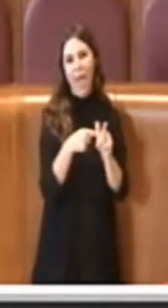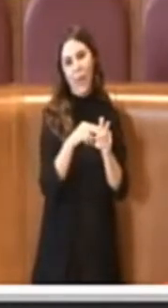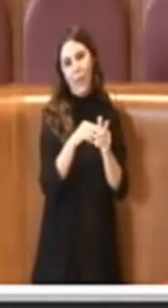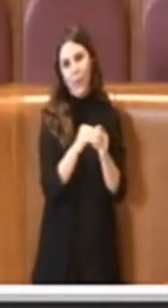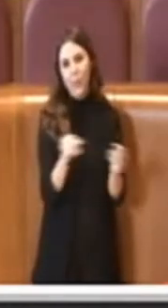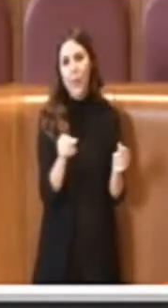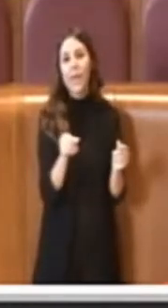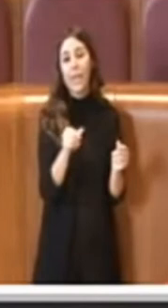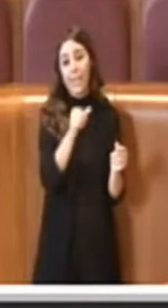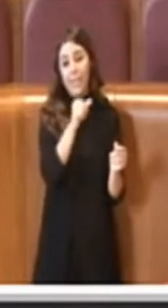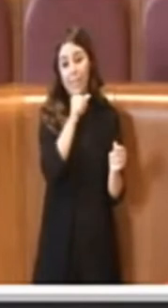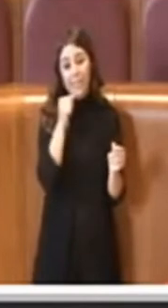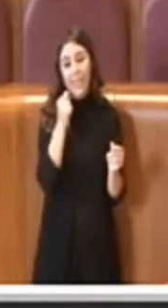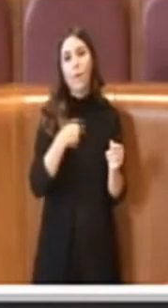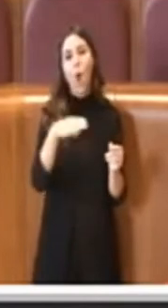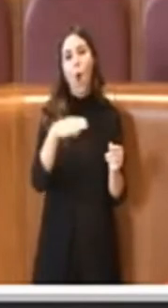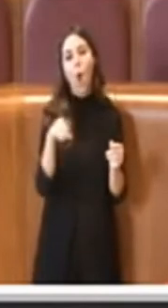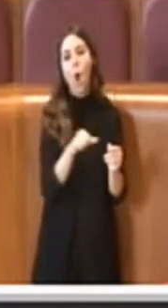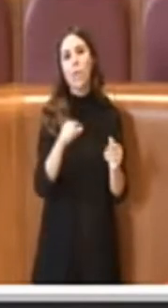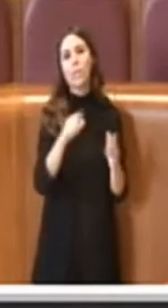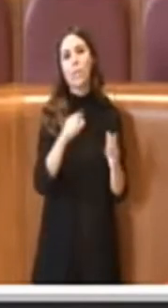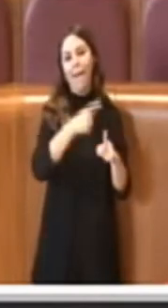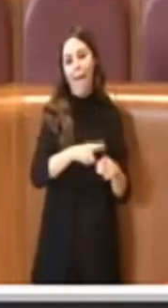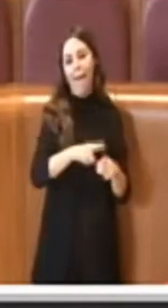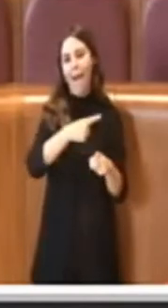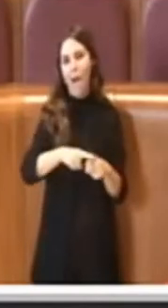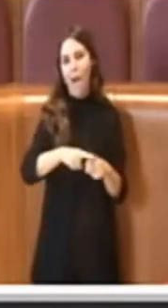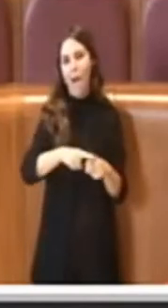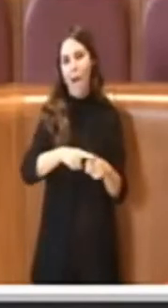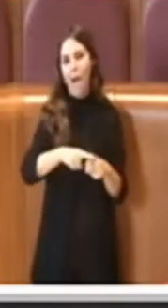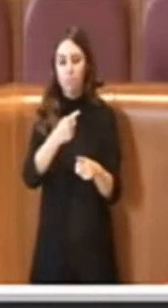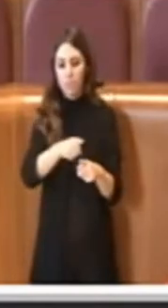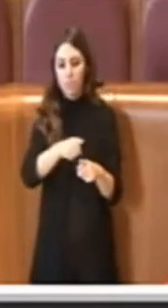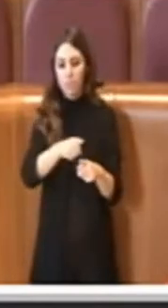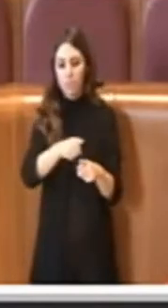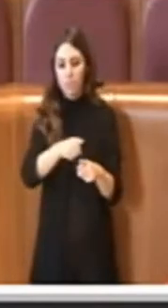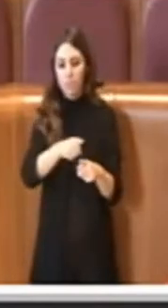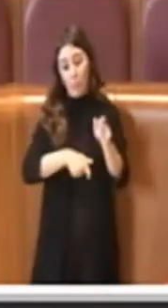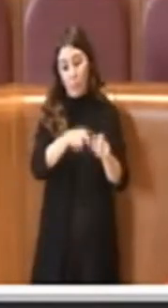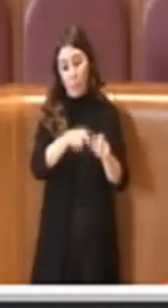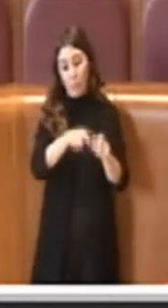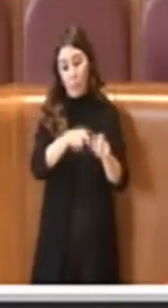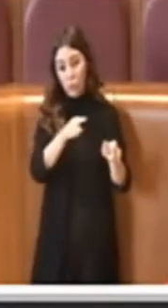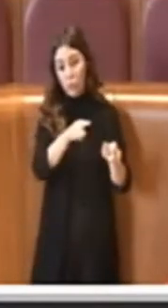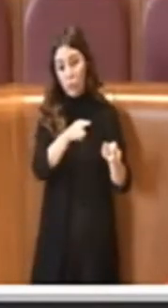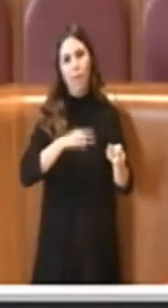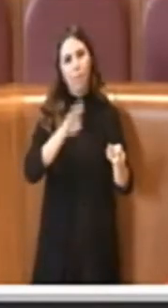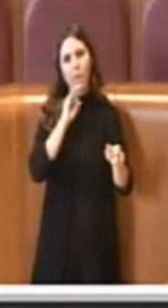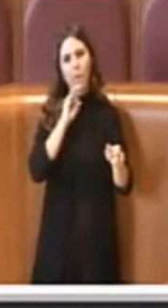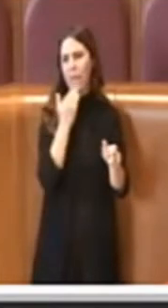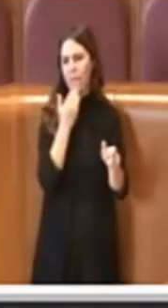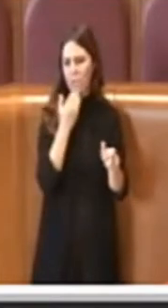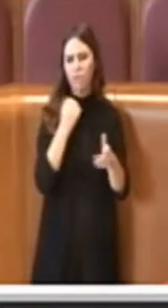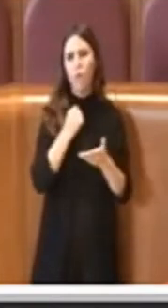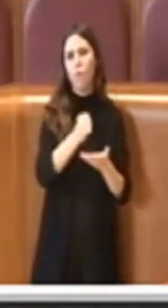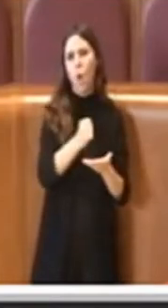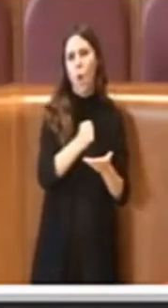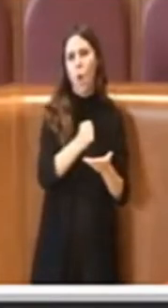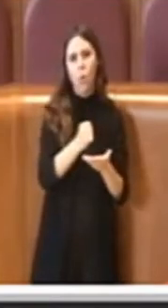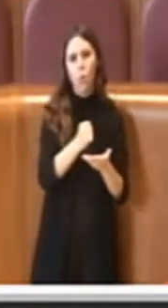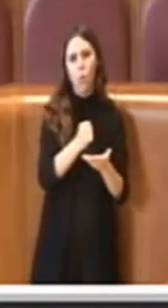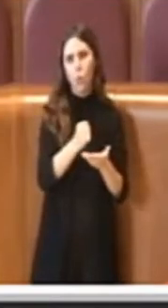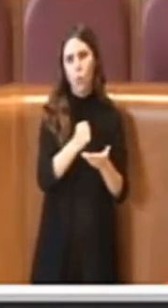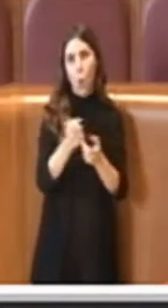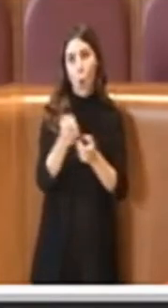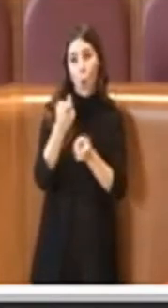rateizzazione della cosa fa 2020 a tutti coloro che poi non potranno beneficiare dei ristori derivanti dal